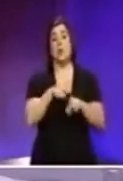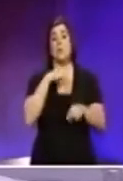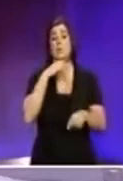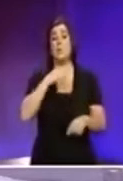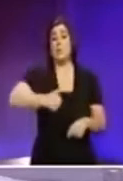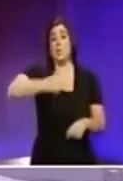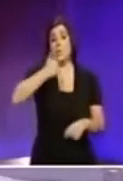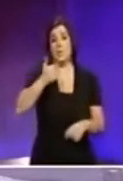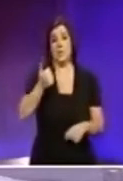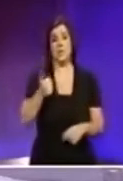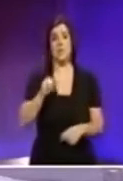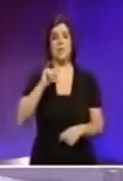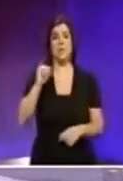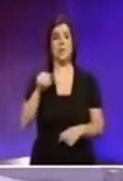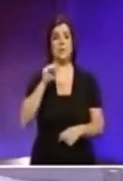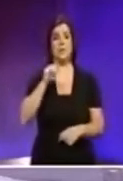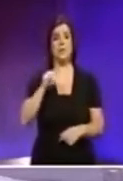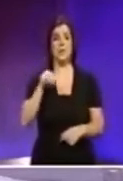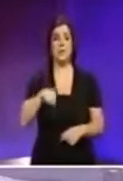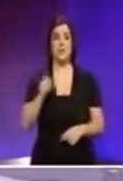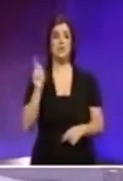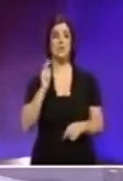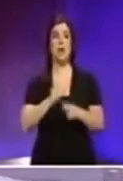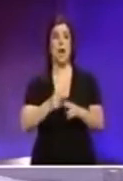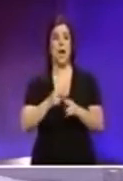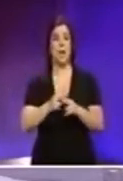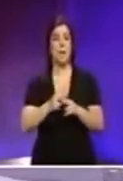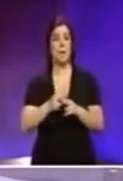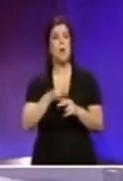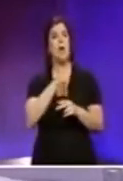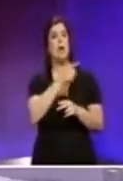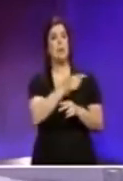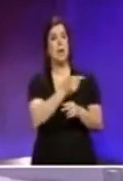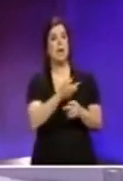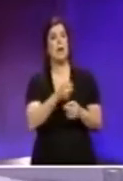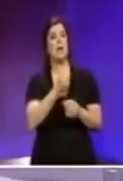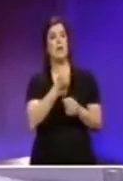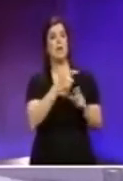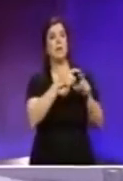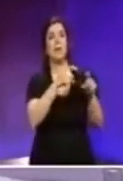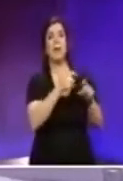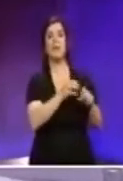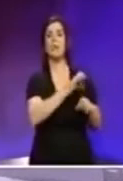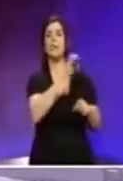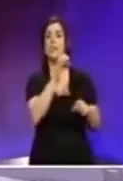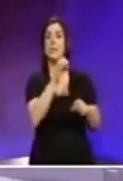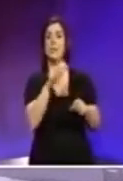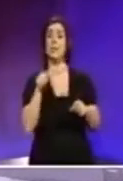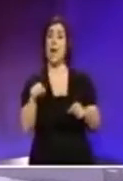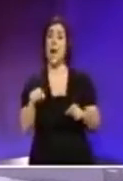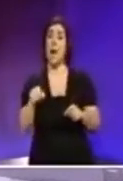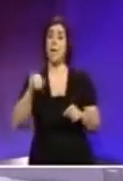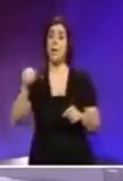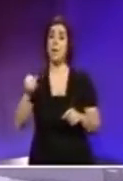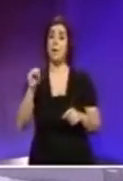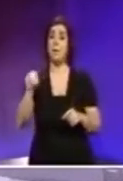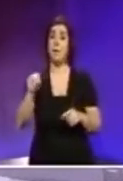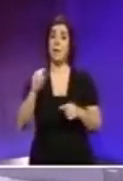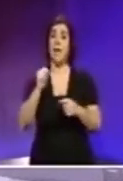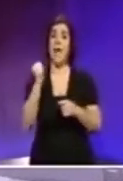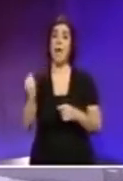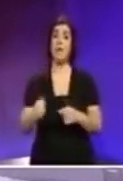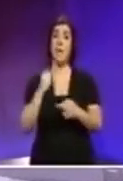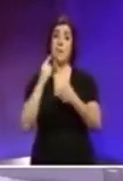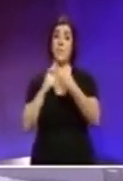U xħamel Joseph Muskat bħix majkun xinqas minnu meħla suppostem dil-enerġija pozittiva kolla. U Joseph Muskat